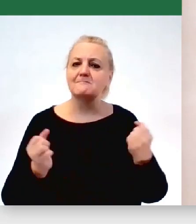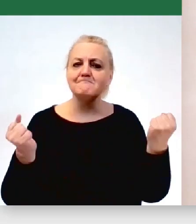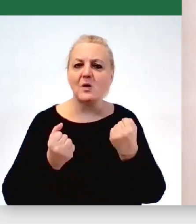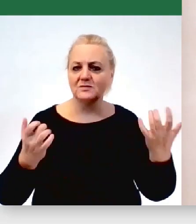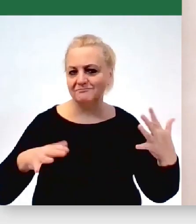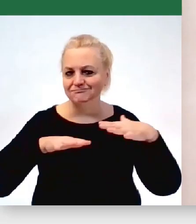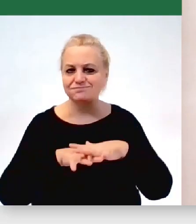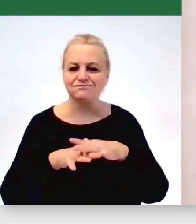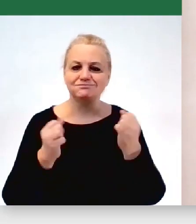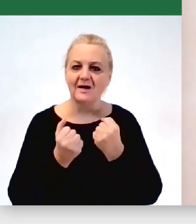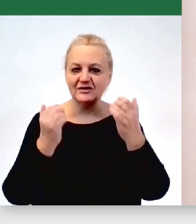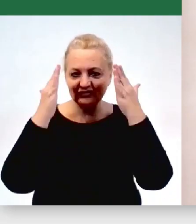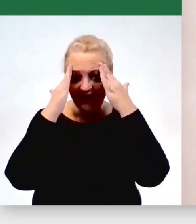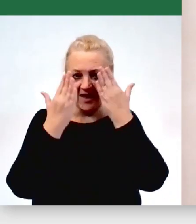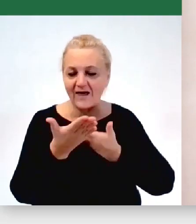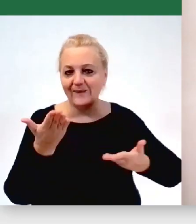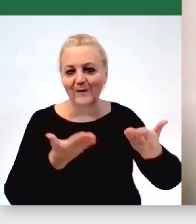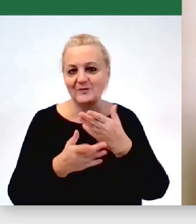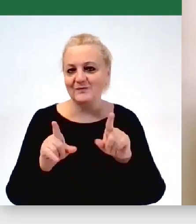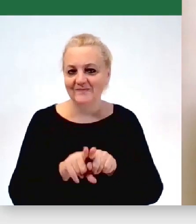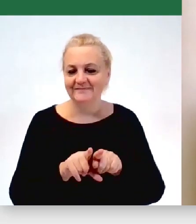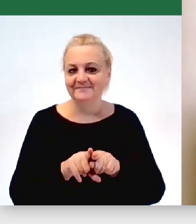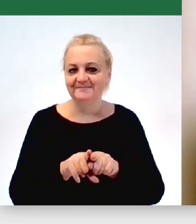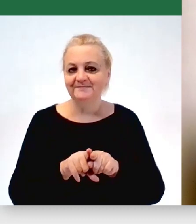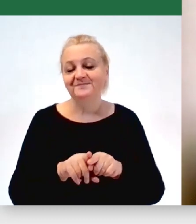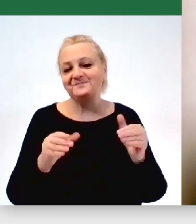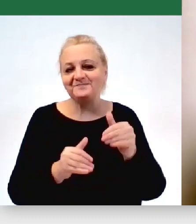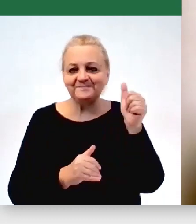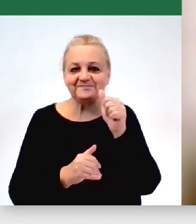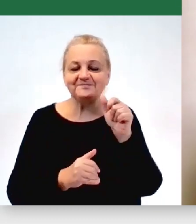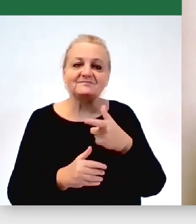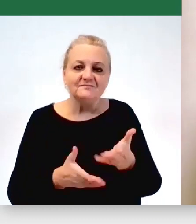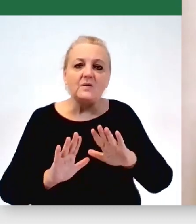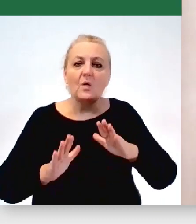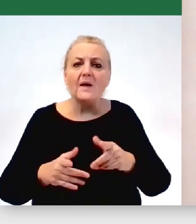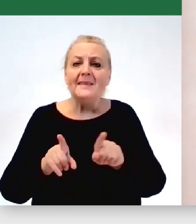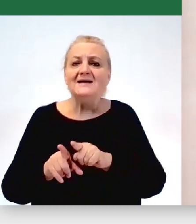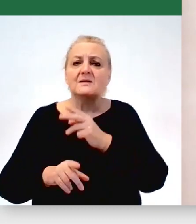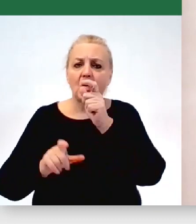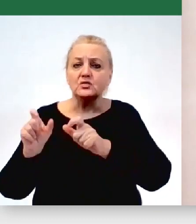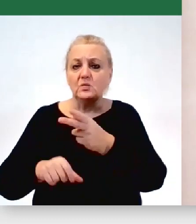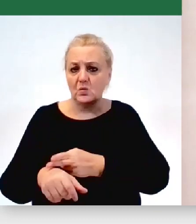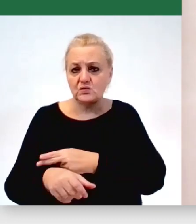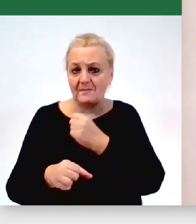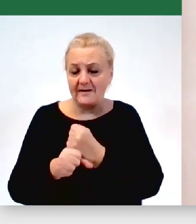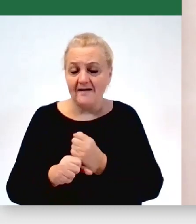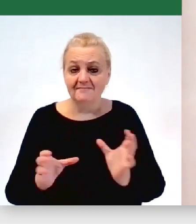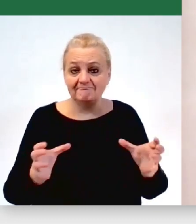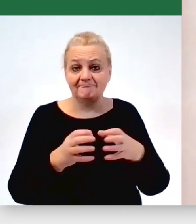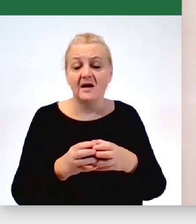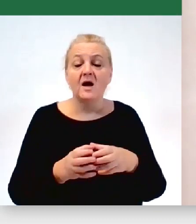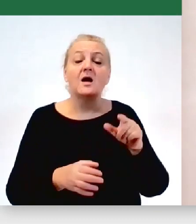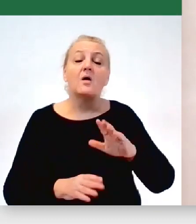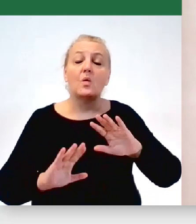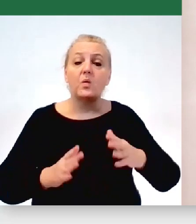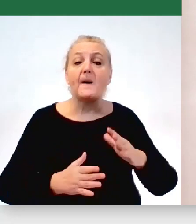także w tej świadomości, można to nazwać aparatu urzędniczego, jako element dostosowania miasta do